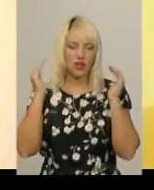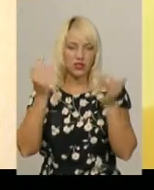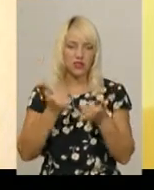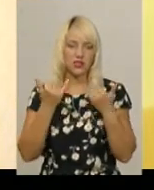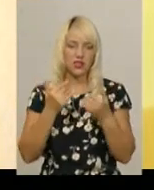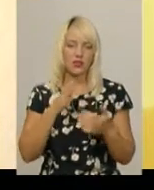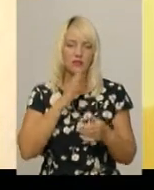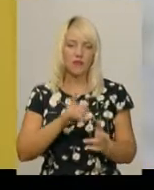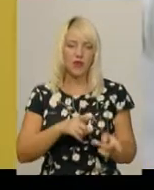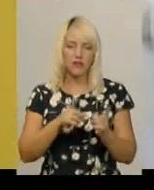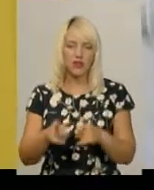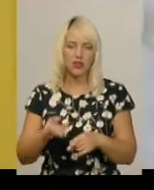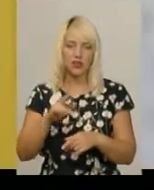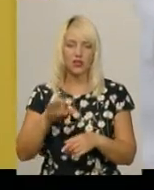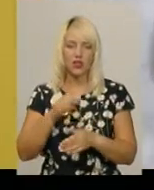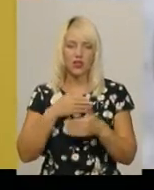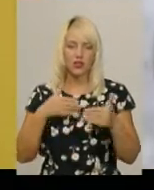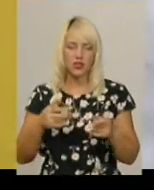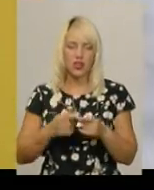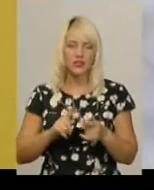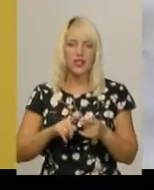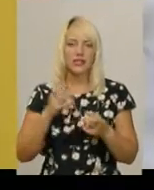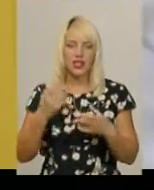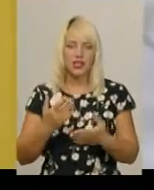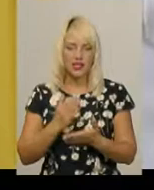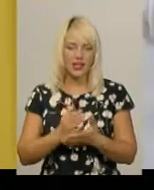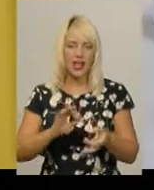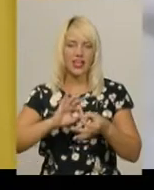а зараз вона вже переведена до нас. Це є гостерокішкова інфекція.